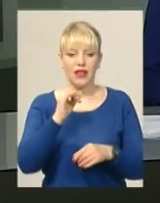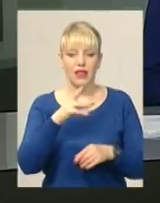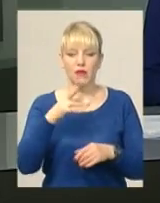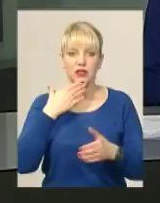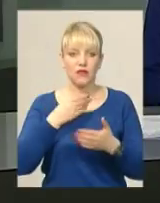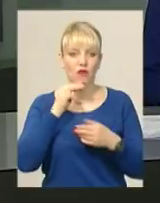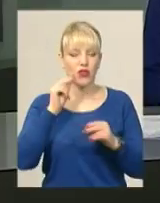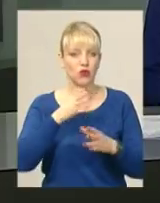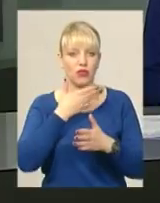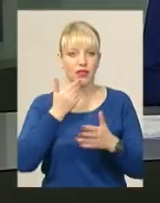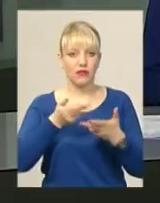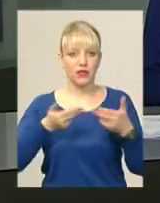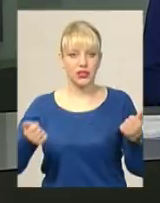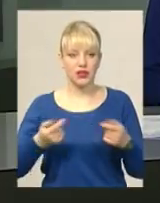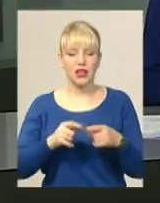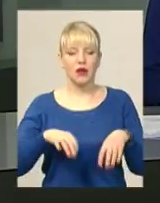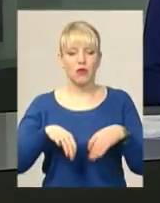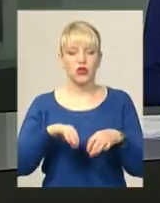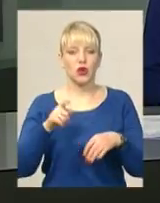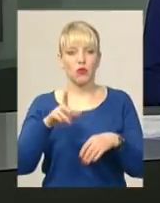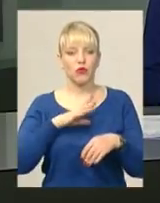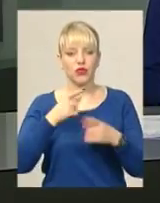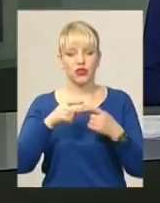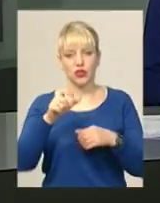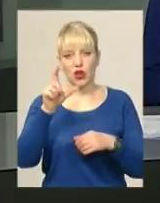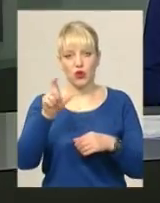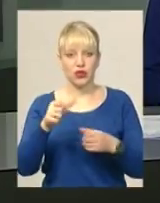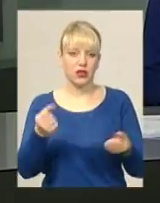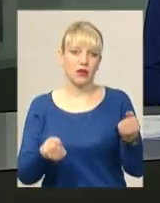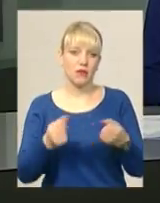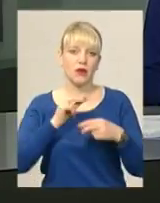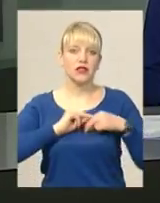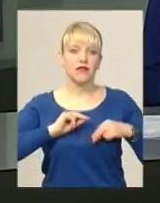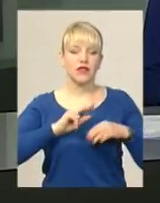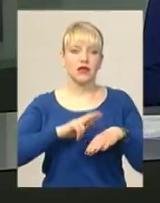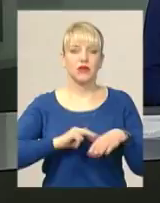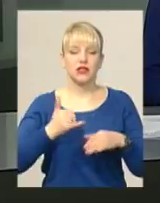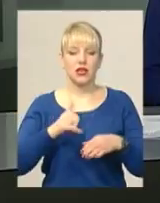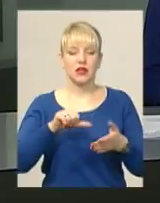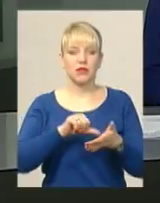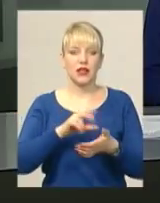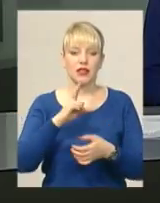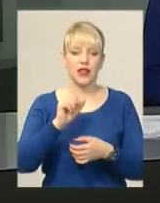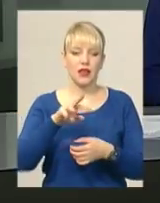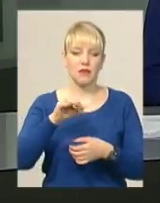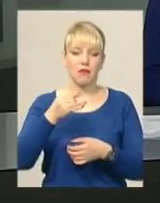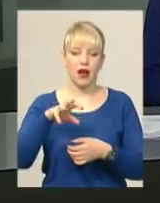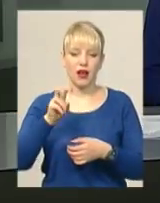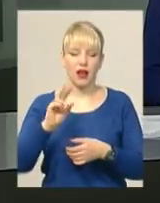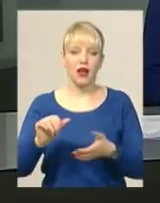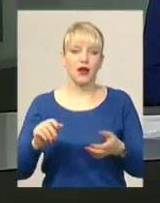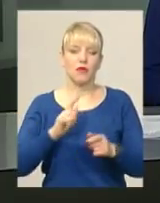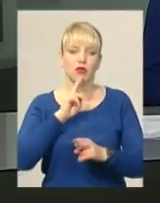за кермом позашляховика, який належав його батько, був інший чоловік – працівник міліції. Наразі представники Євгена Неймака подали